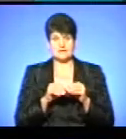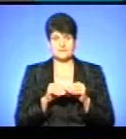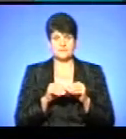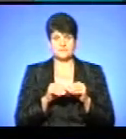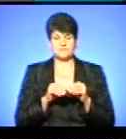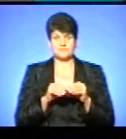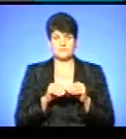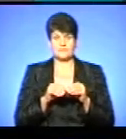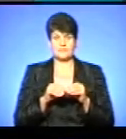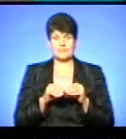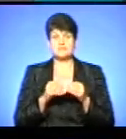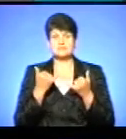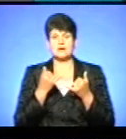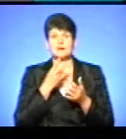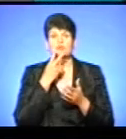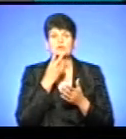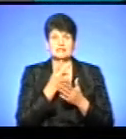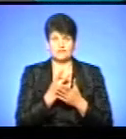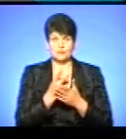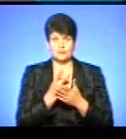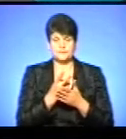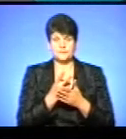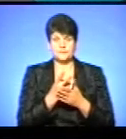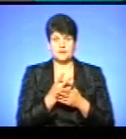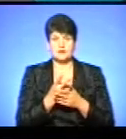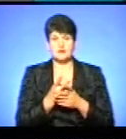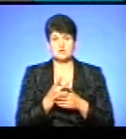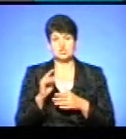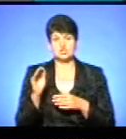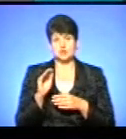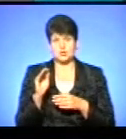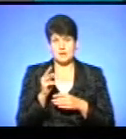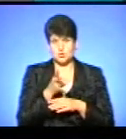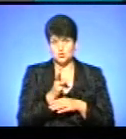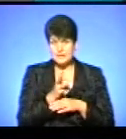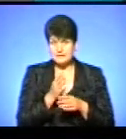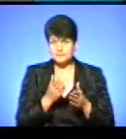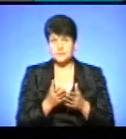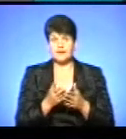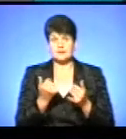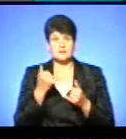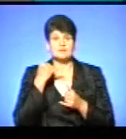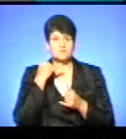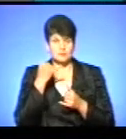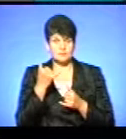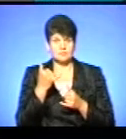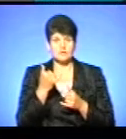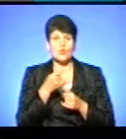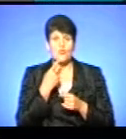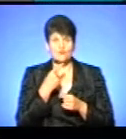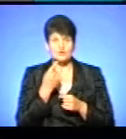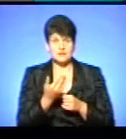чоловіка, і дружину. Ми зараз подивимося сюжет наших колег з Житомира, але перед тим знову нам телефонують. Будь ласка,